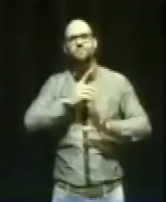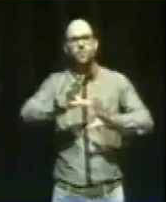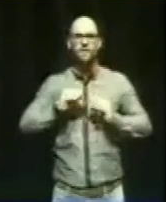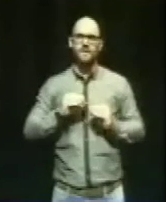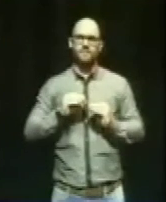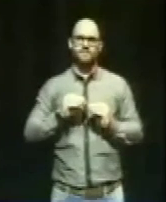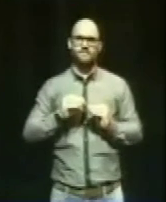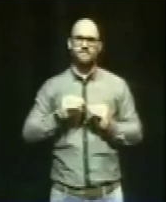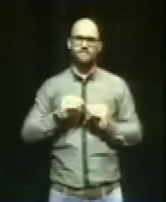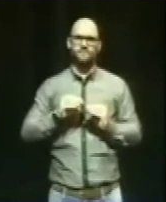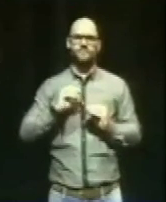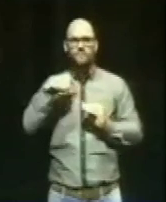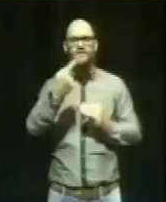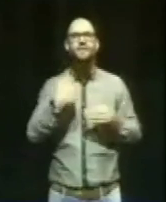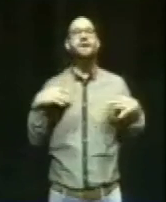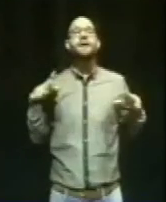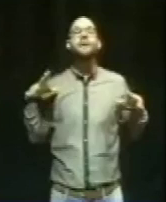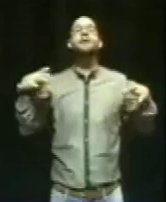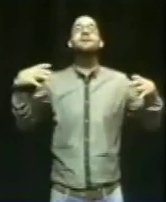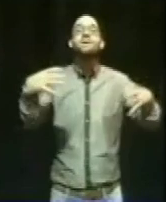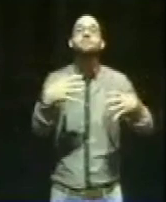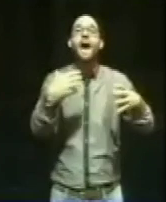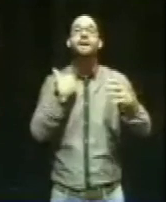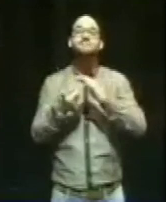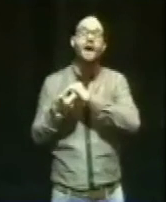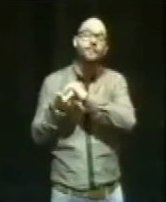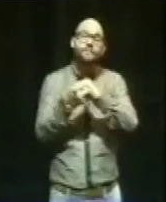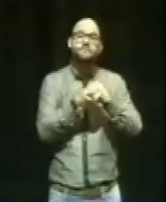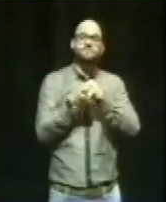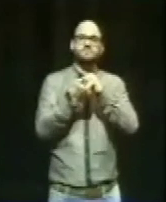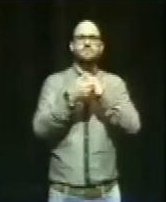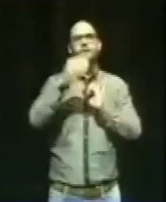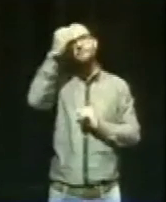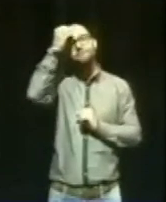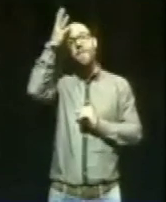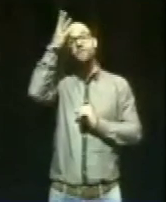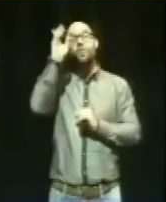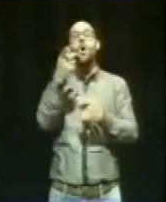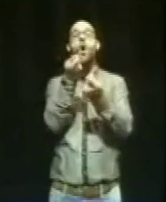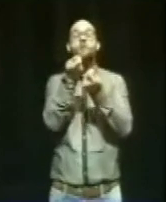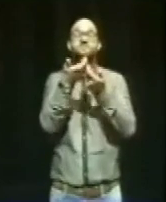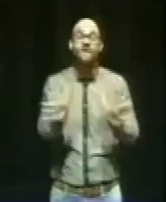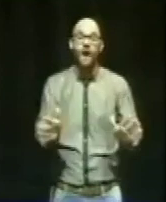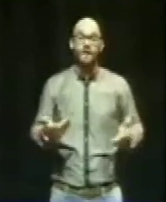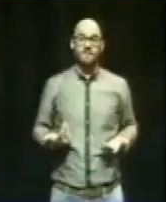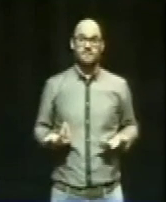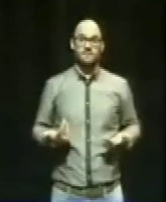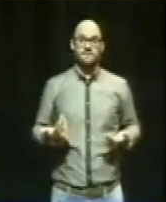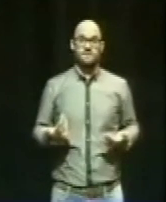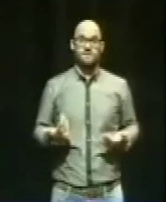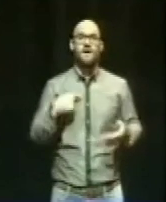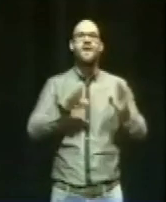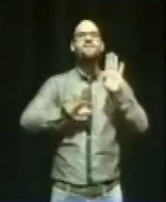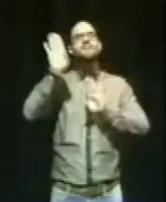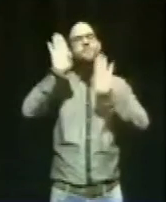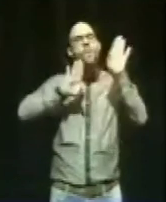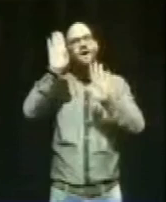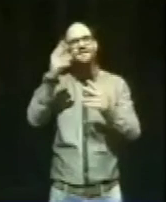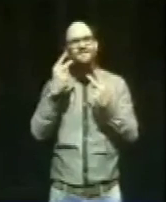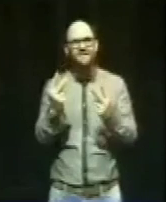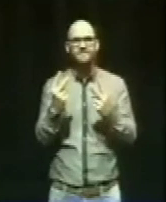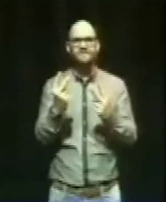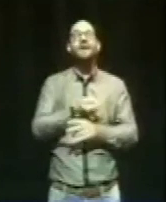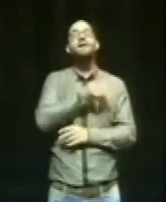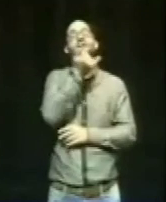Gemeinsam werden wir dafür sorgen, dass Bildung frei ist, dass Demokratie lebt, dass jeder Mensch in Würde